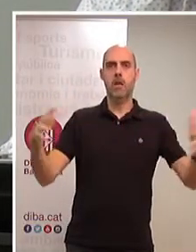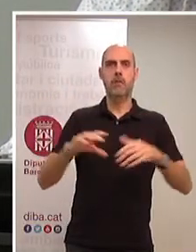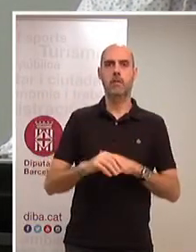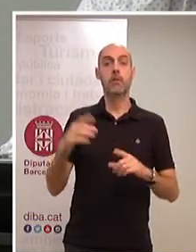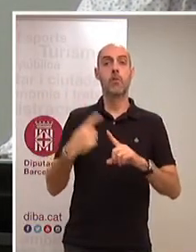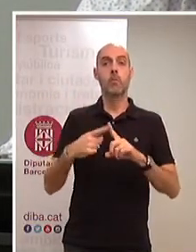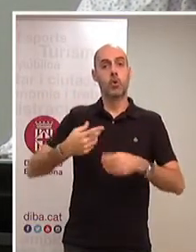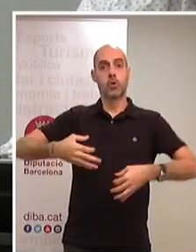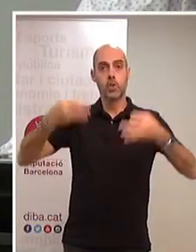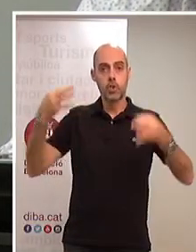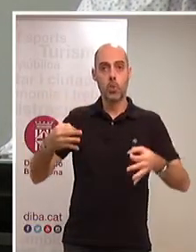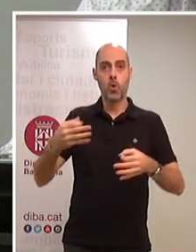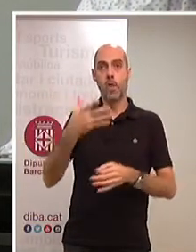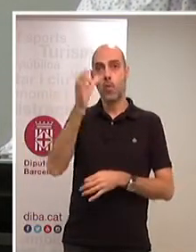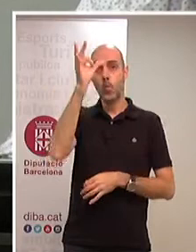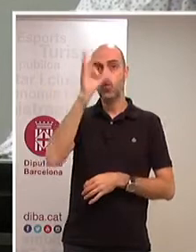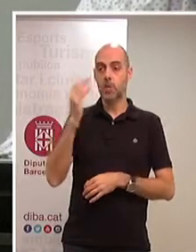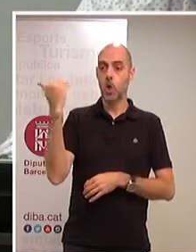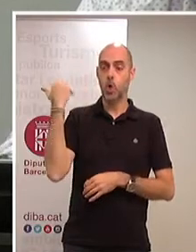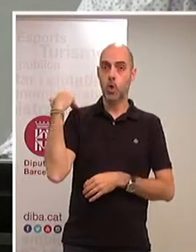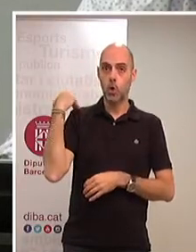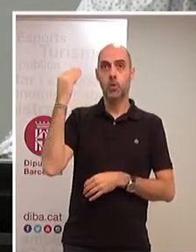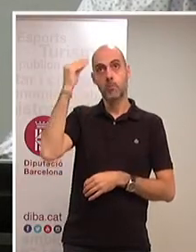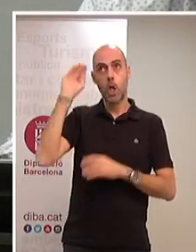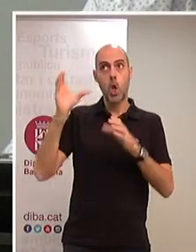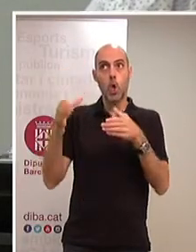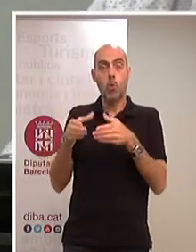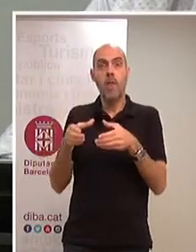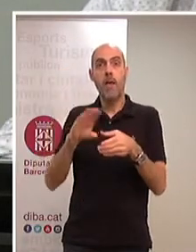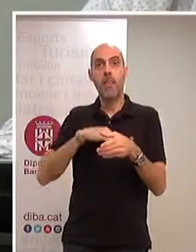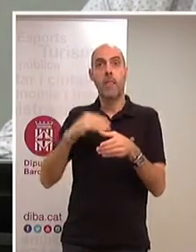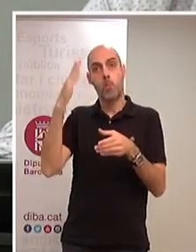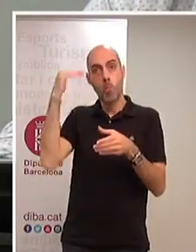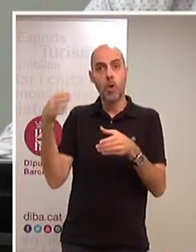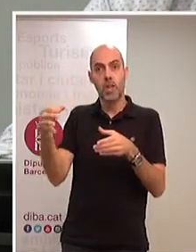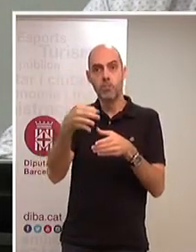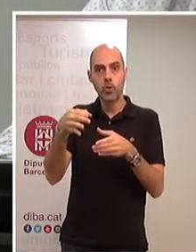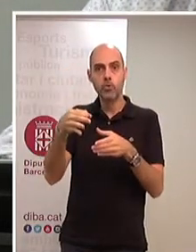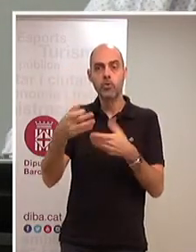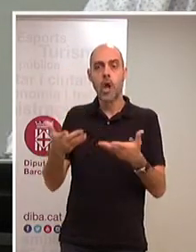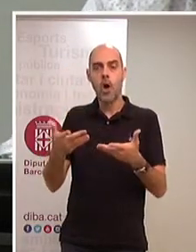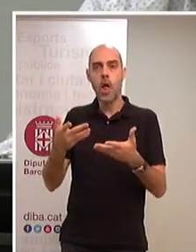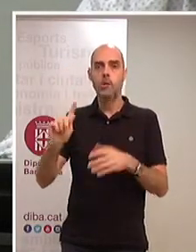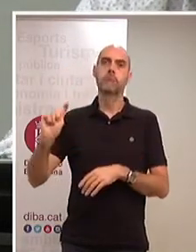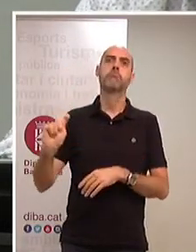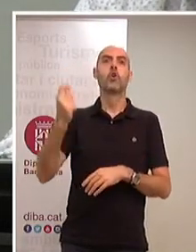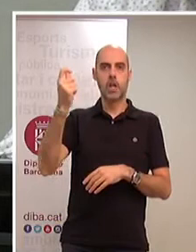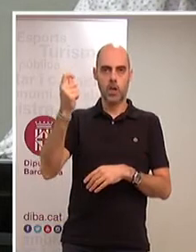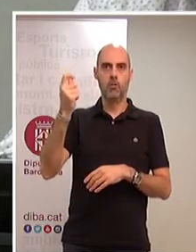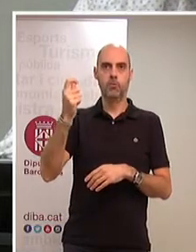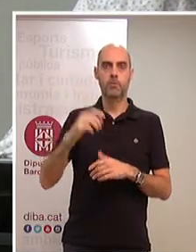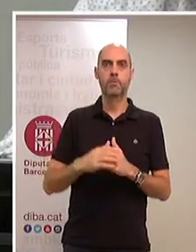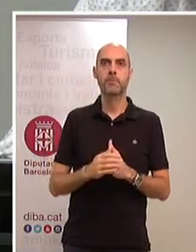que allò que ara fa poc més d'un segle anhelava la mancomunitat de municipis és ja un present, que no ens ha de fer defallir en la